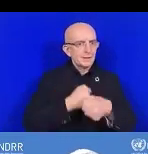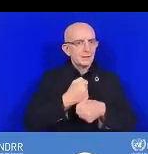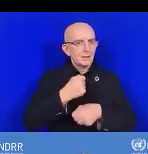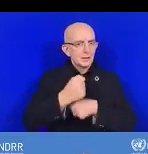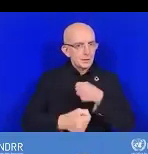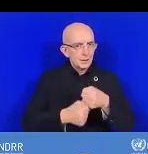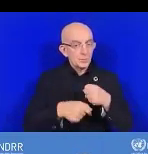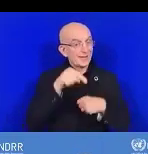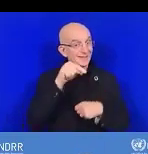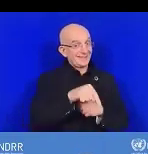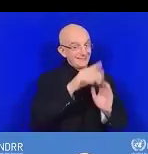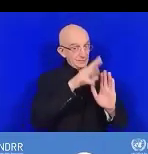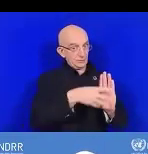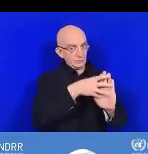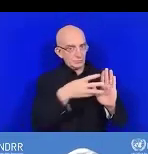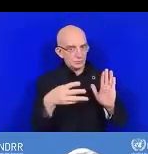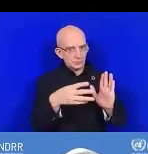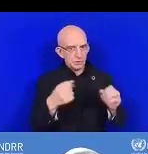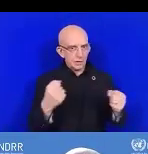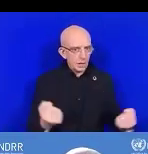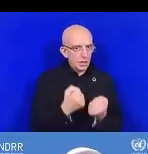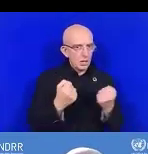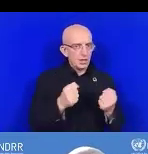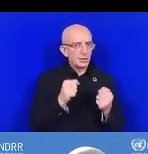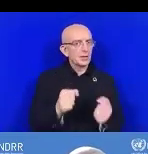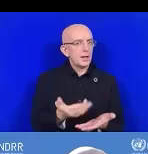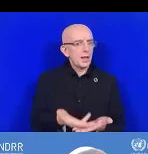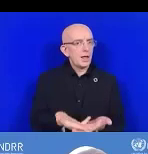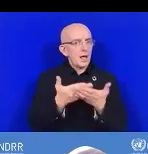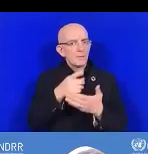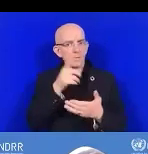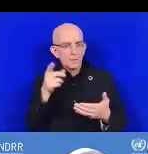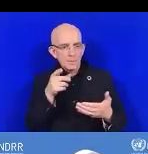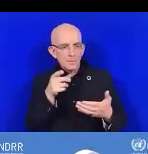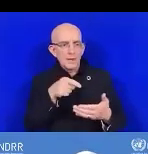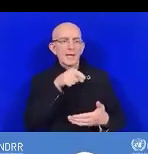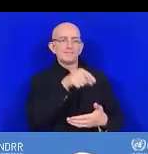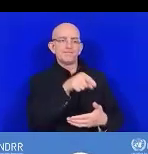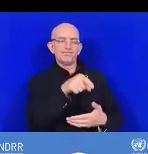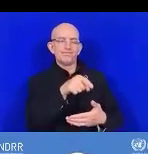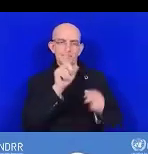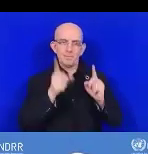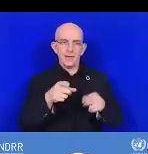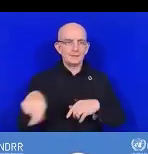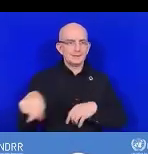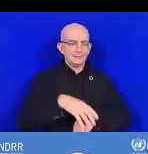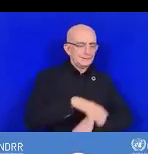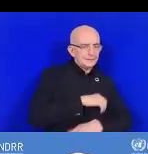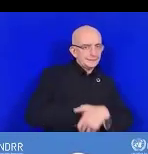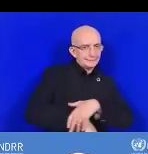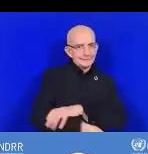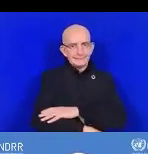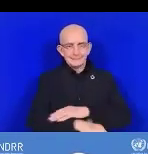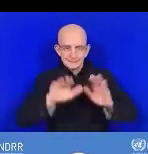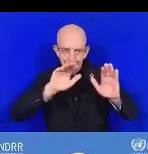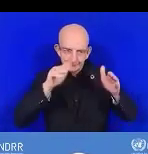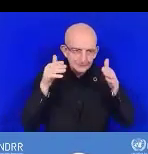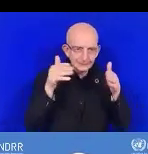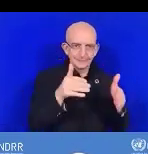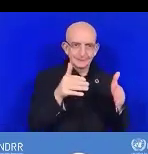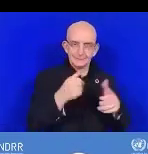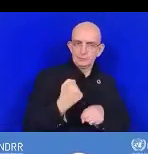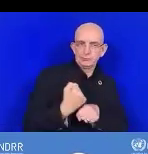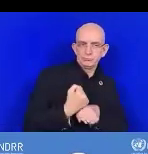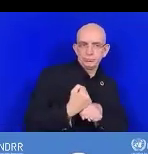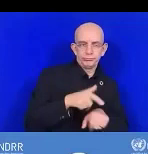prioriser les actions et identifier les domaines qui ont les plus